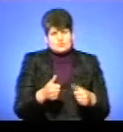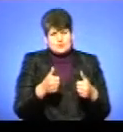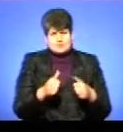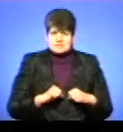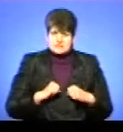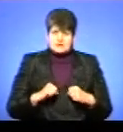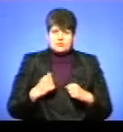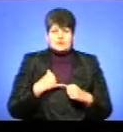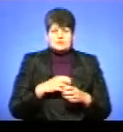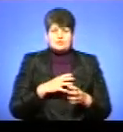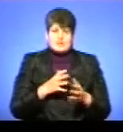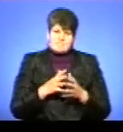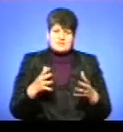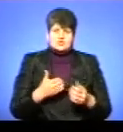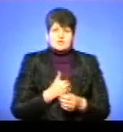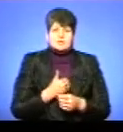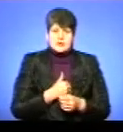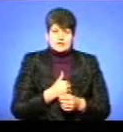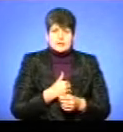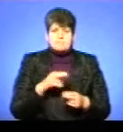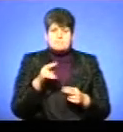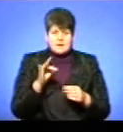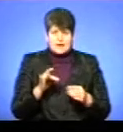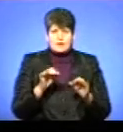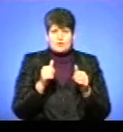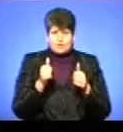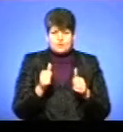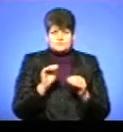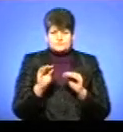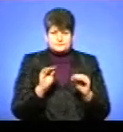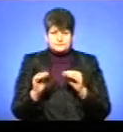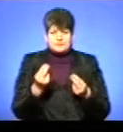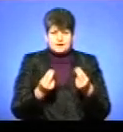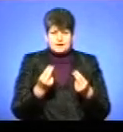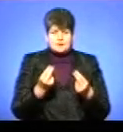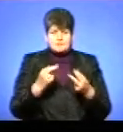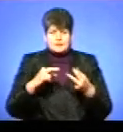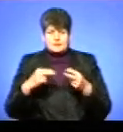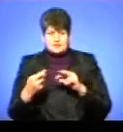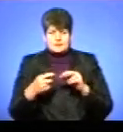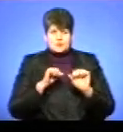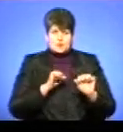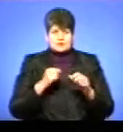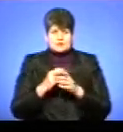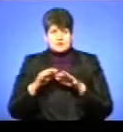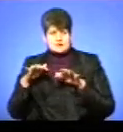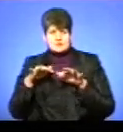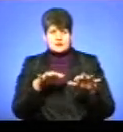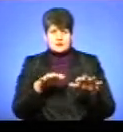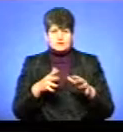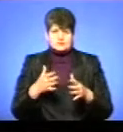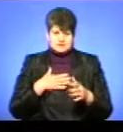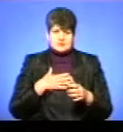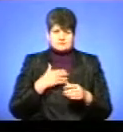в нас було більше бажання. При хорошій пострійці гри перестоїлися, сіли з оборони на контратаках, де наш